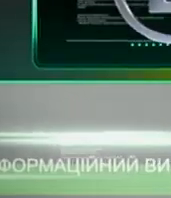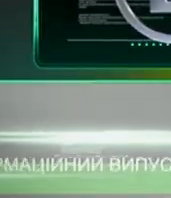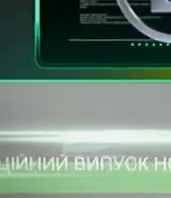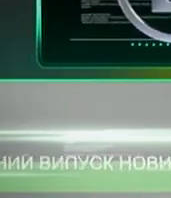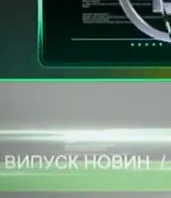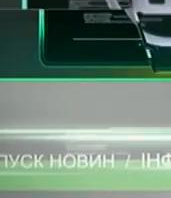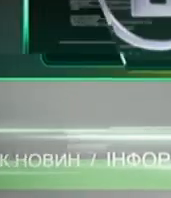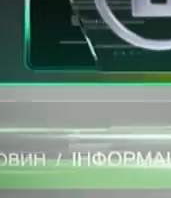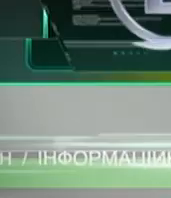Дякую! Дякую! Дякую!